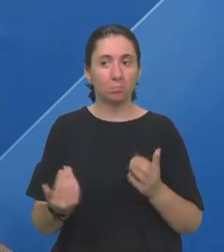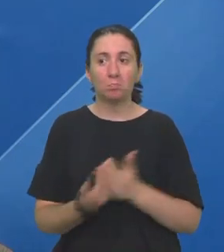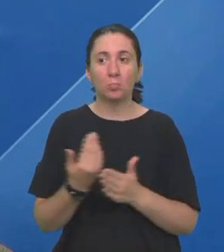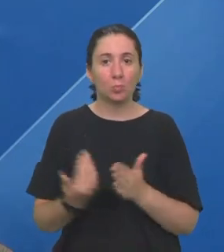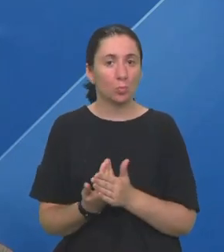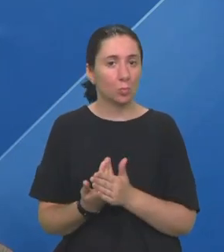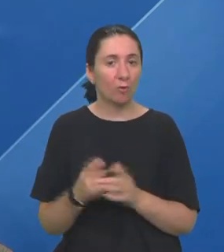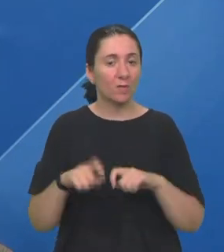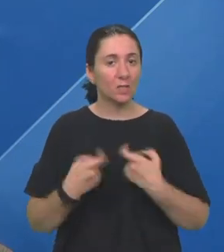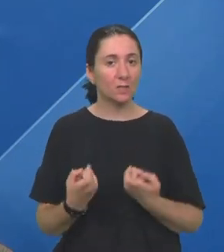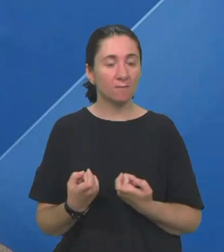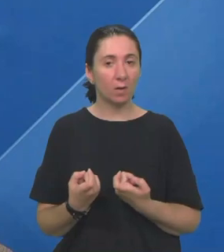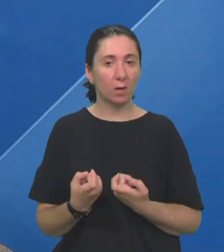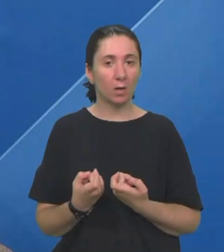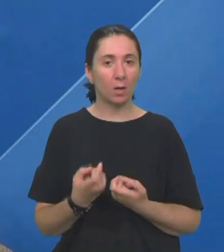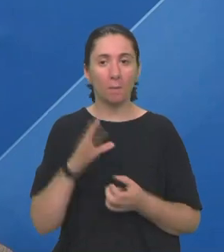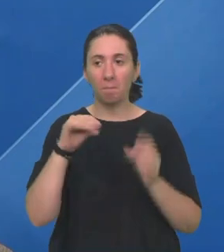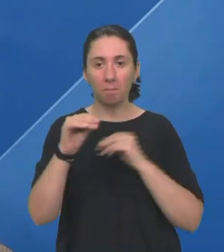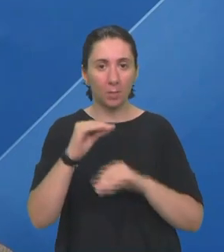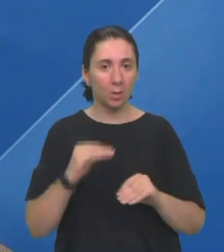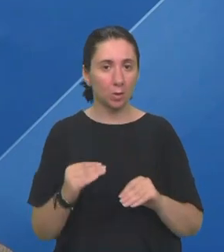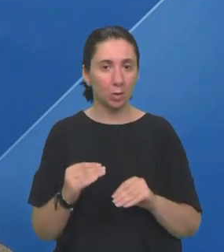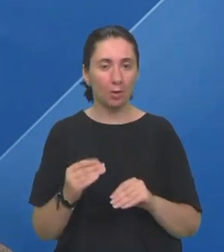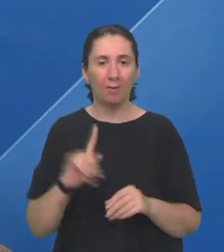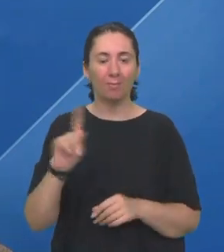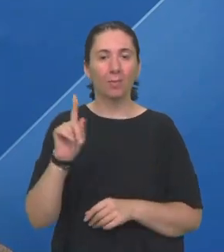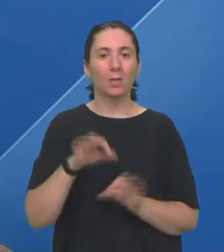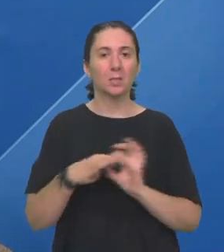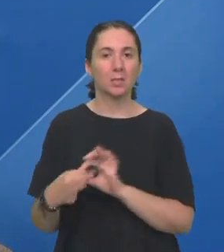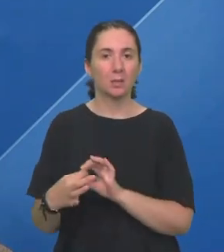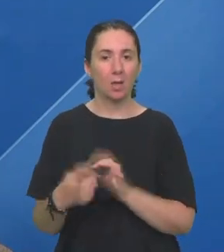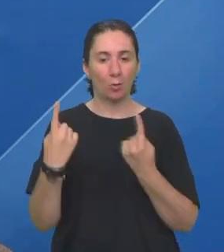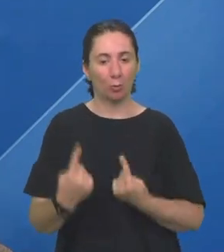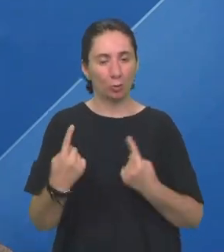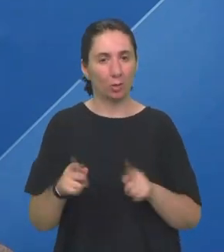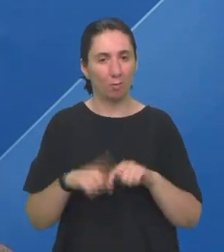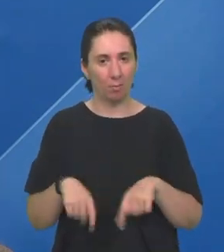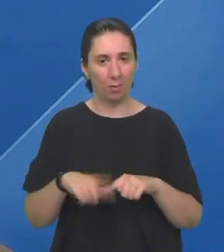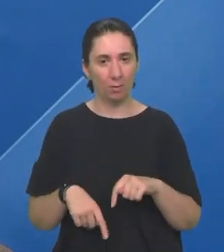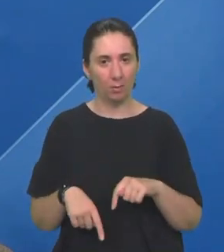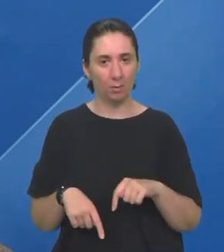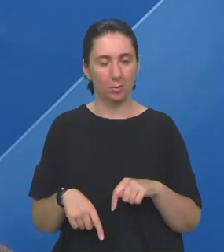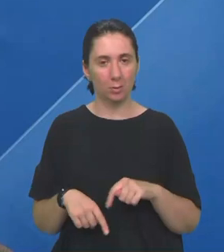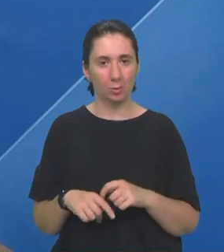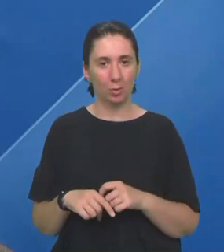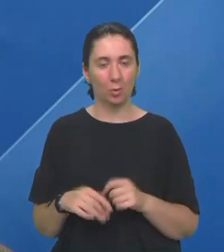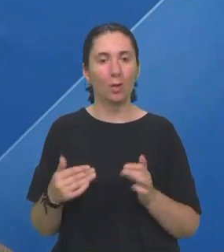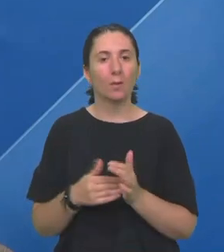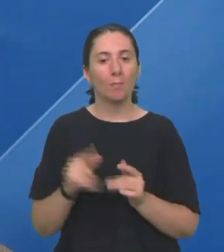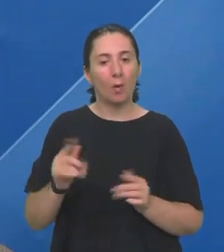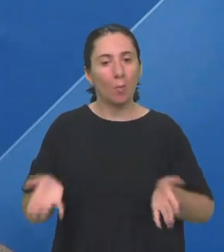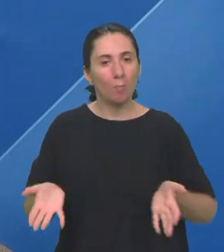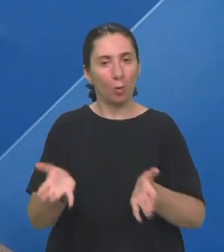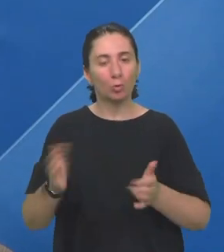nove stvari Priče pričati Ja ne stalno biti na istom Bilo bi dobro da se